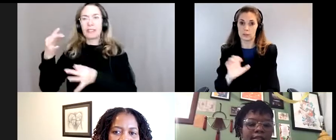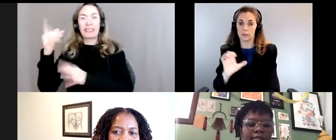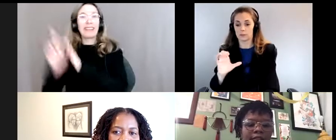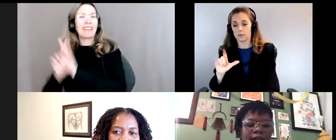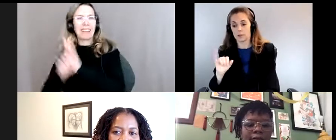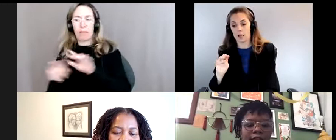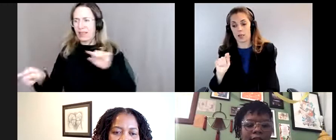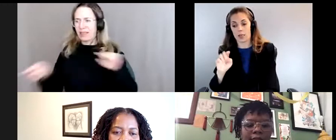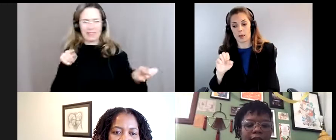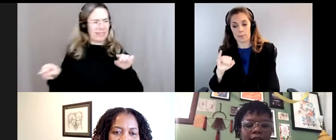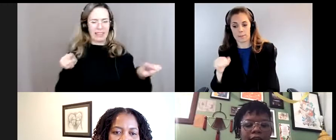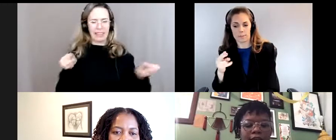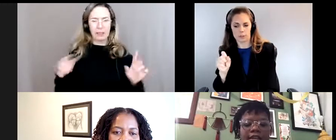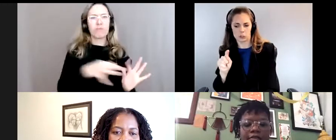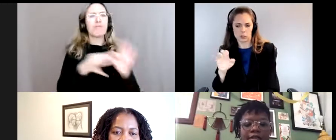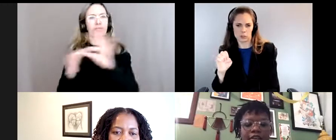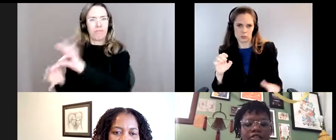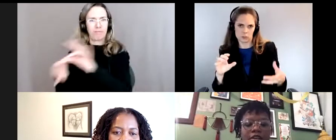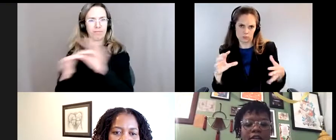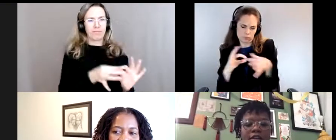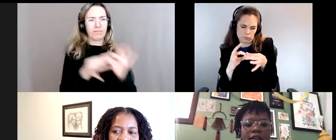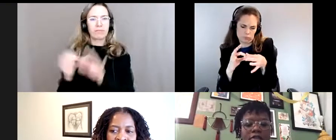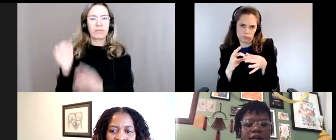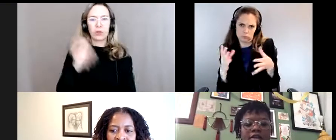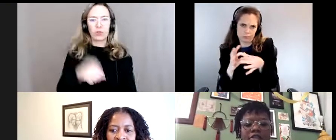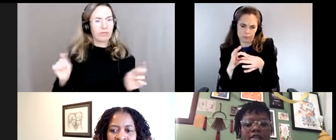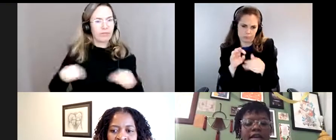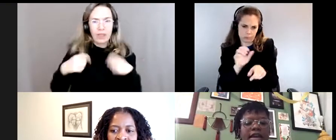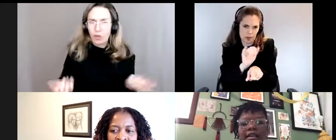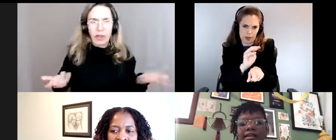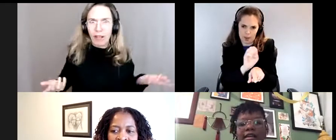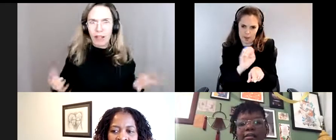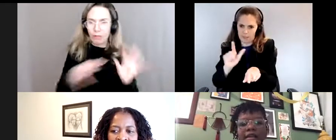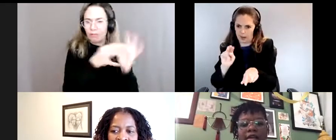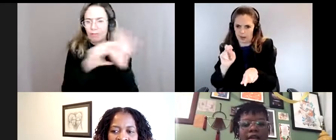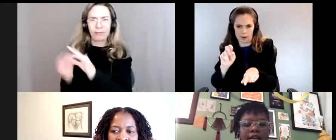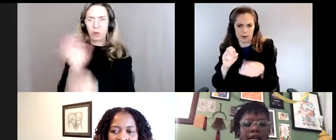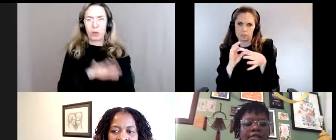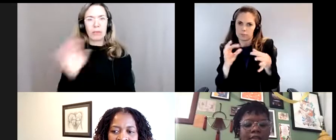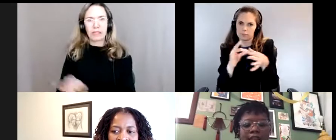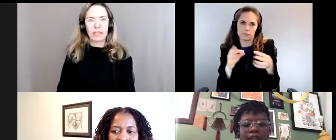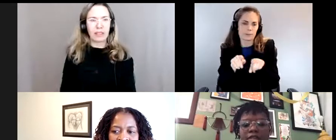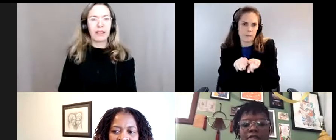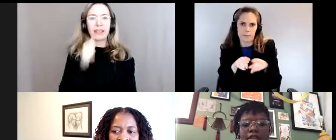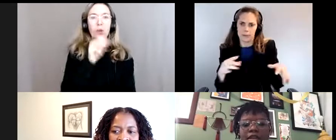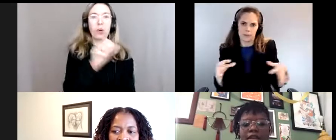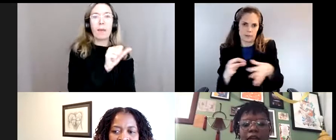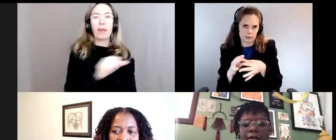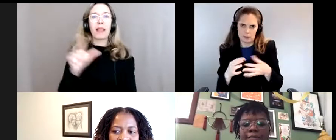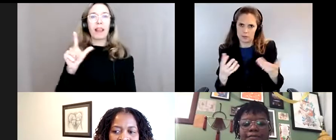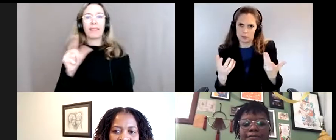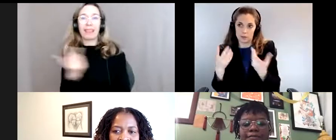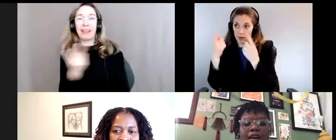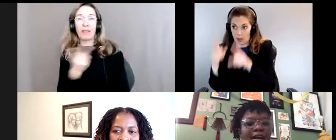secteurs qui sont connectés naturellement. Amy et Lynette, on en parlait aussi beaucoup.